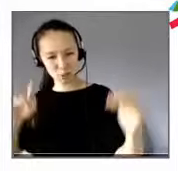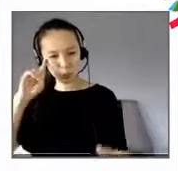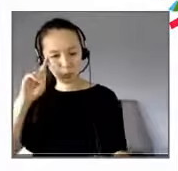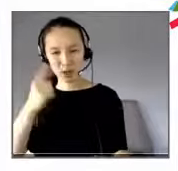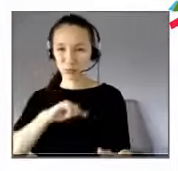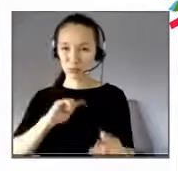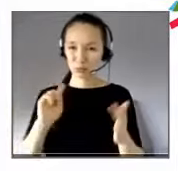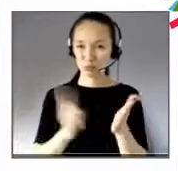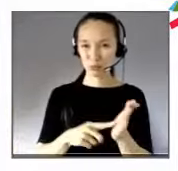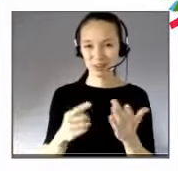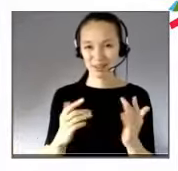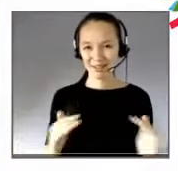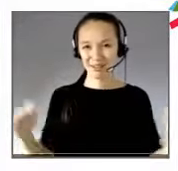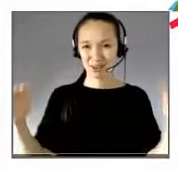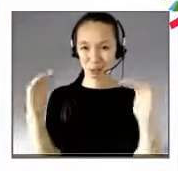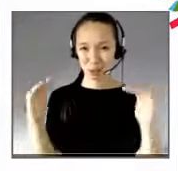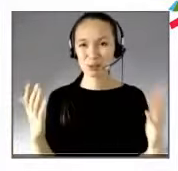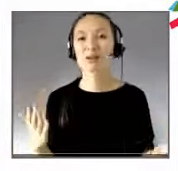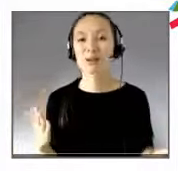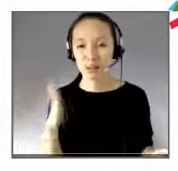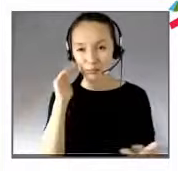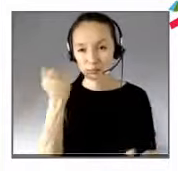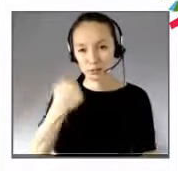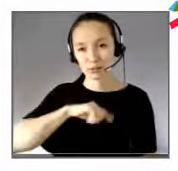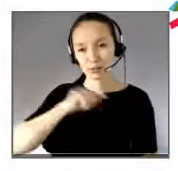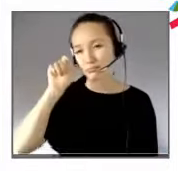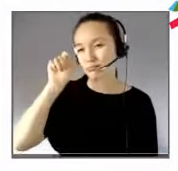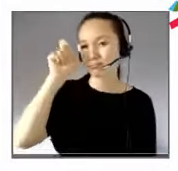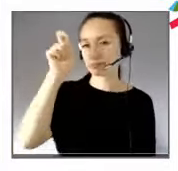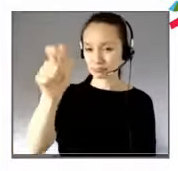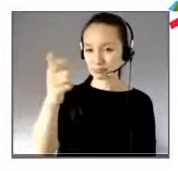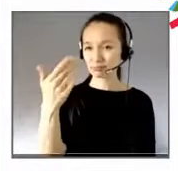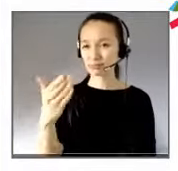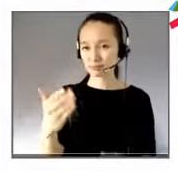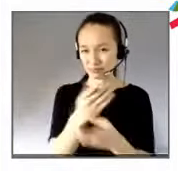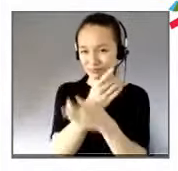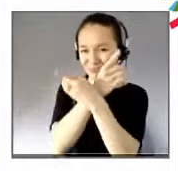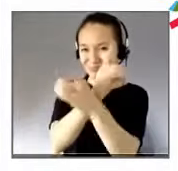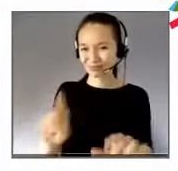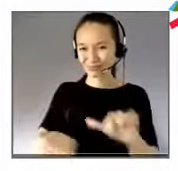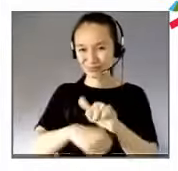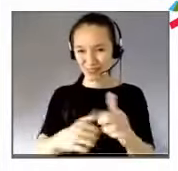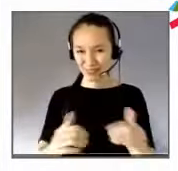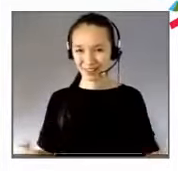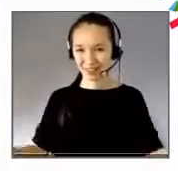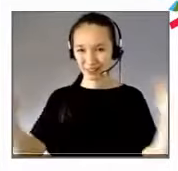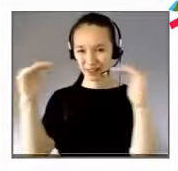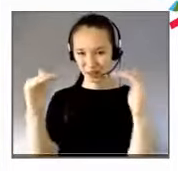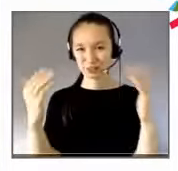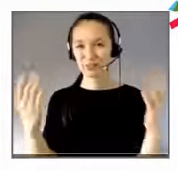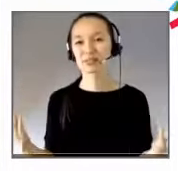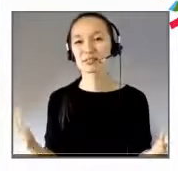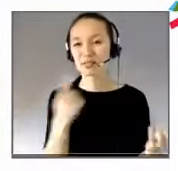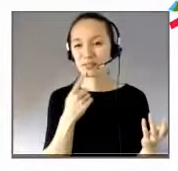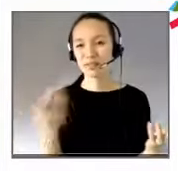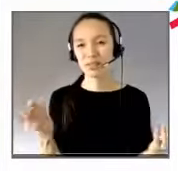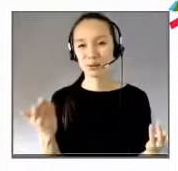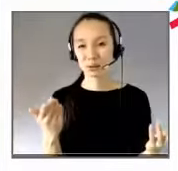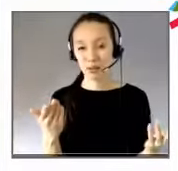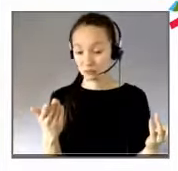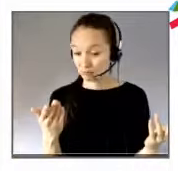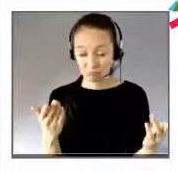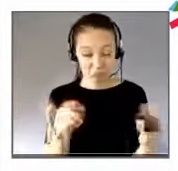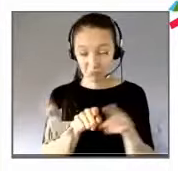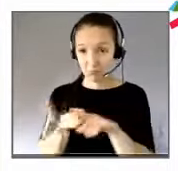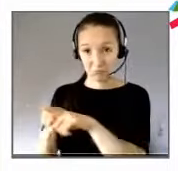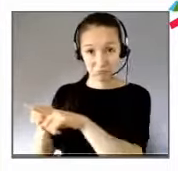tenir de façon démocratique et qui peut virer vers l'équivalence. Mais l'équivalence, c'est l'indifférenciation. L'indifférenciation, c'est